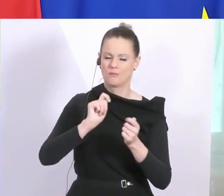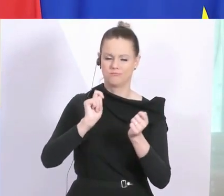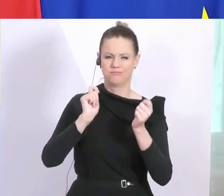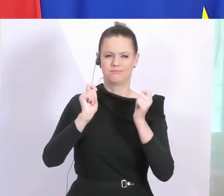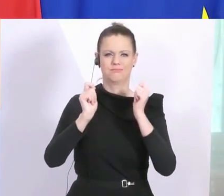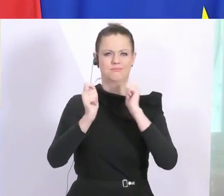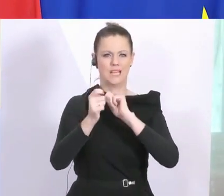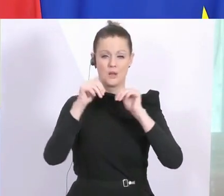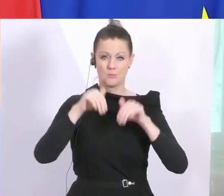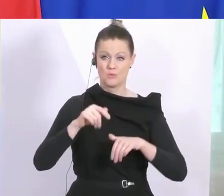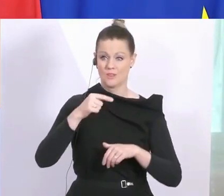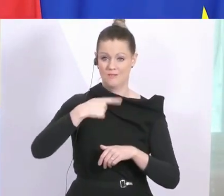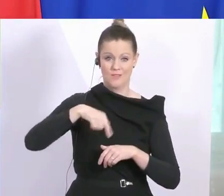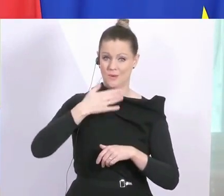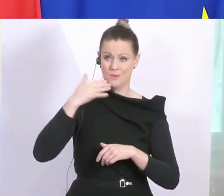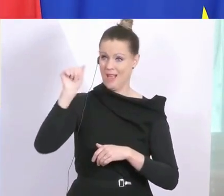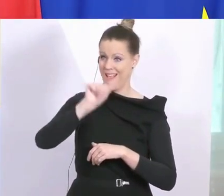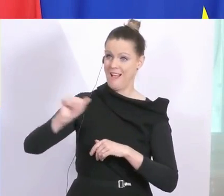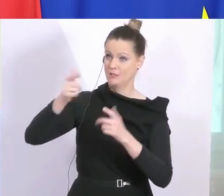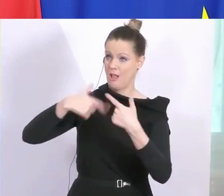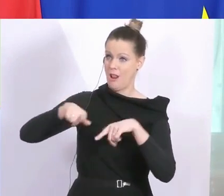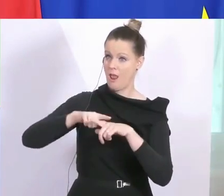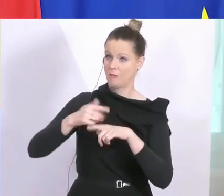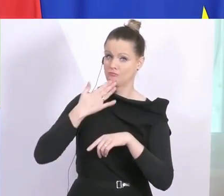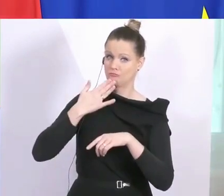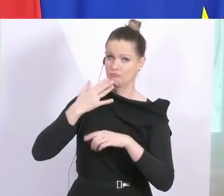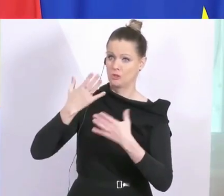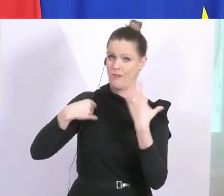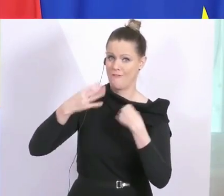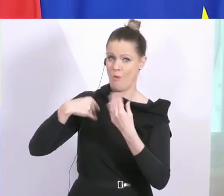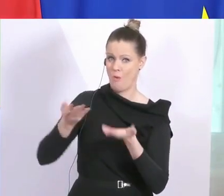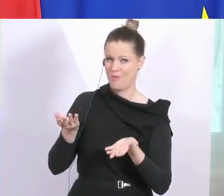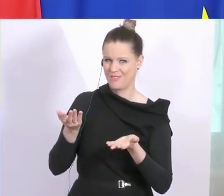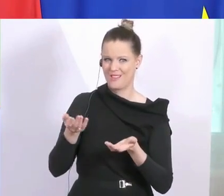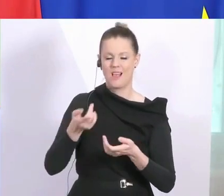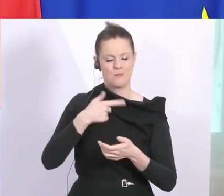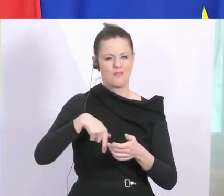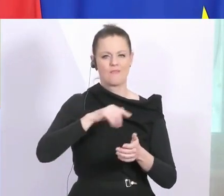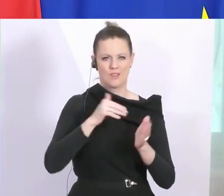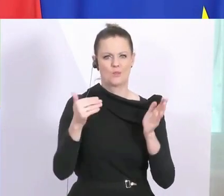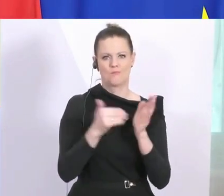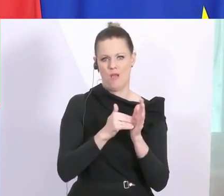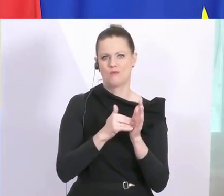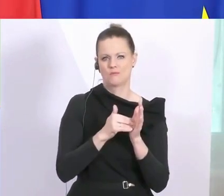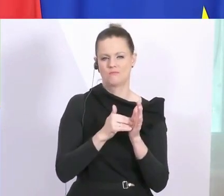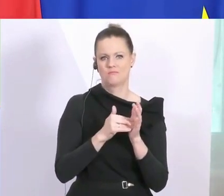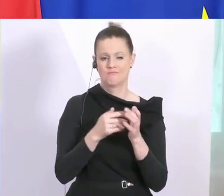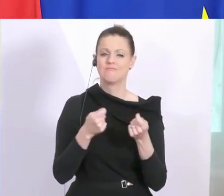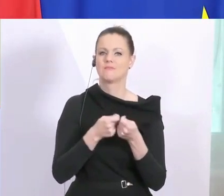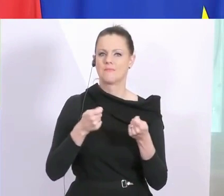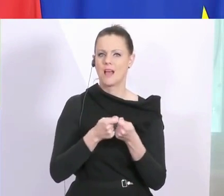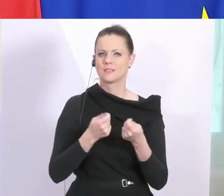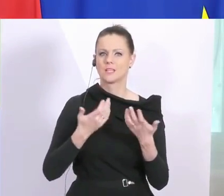sind nicht ein asiatisches Land, das das gewohnt ist, aber es wird notwendig sein. Es ist eine Maßnahme,